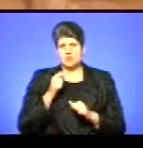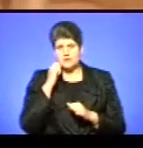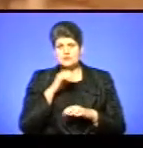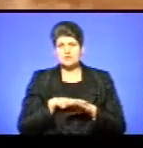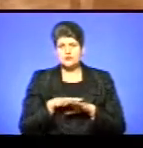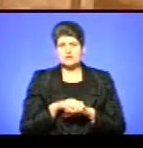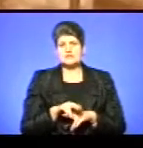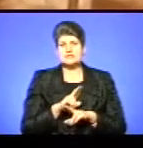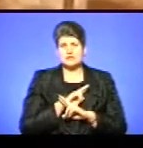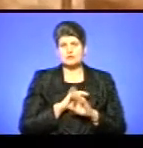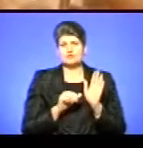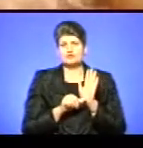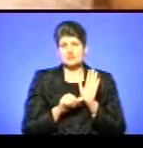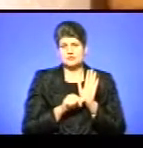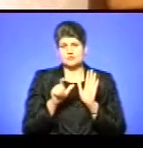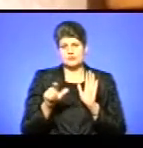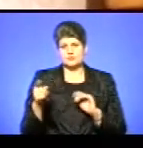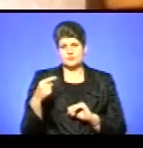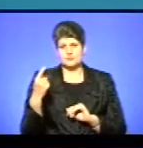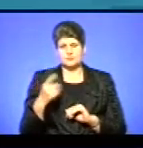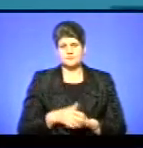загинуло шестеро осіб з Тернопільщини.